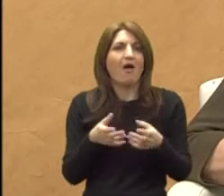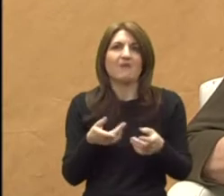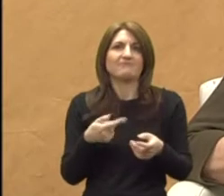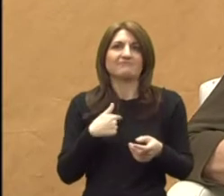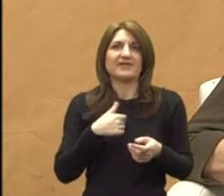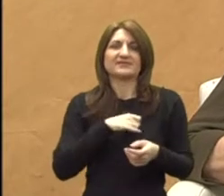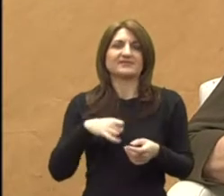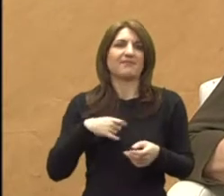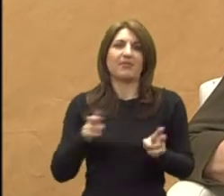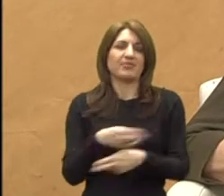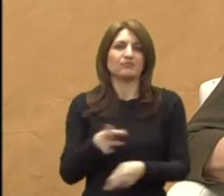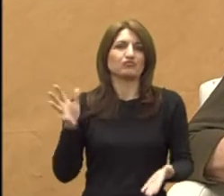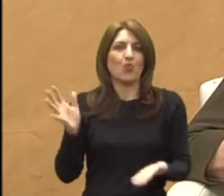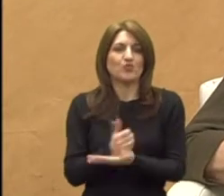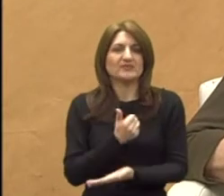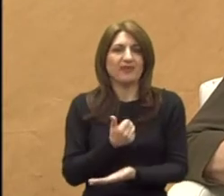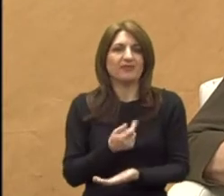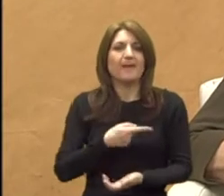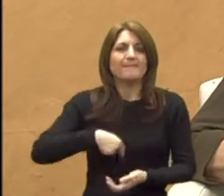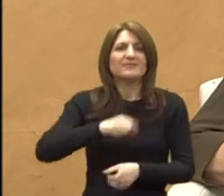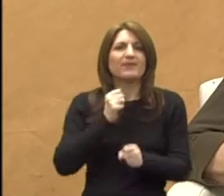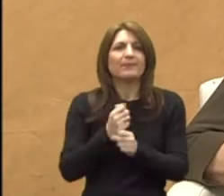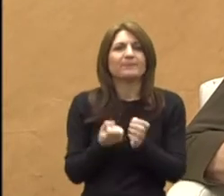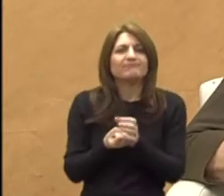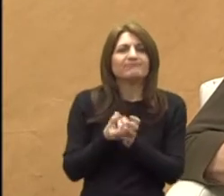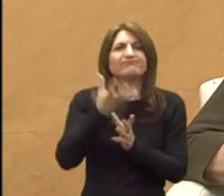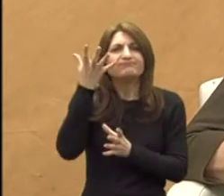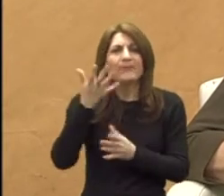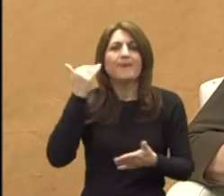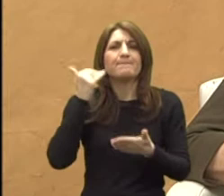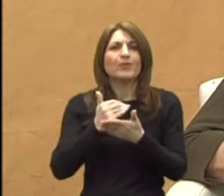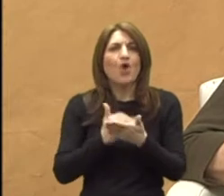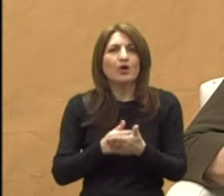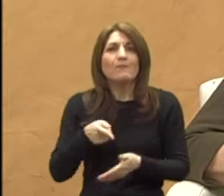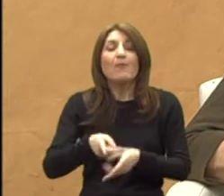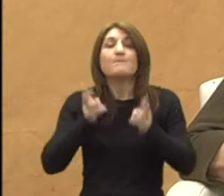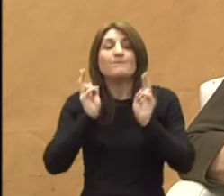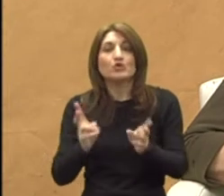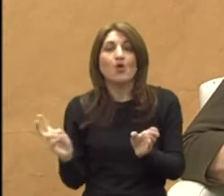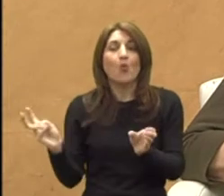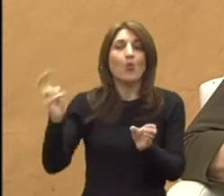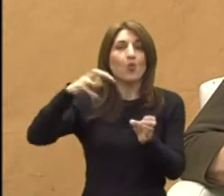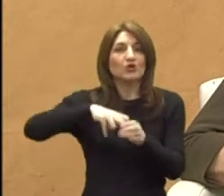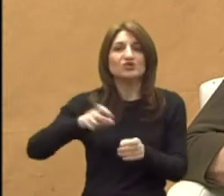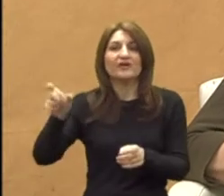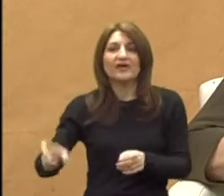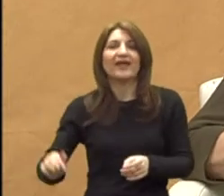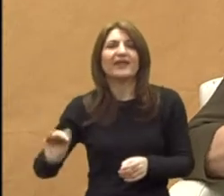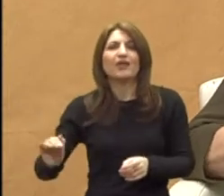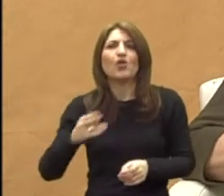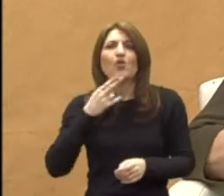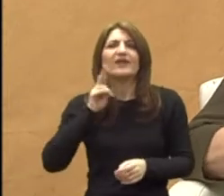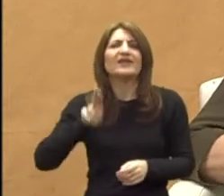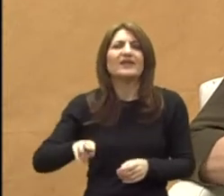uspjeli. Stvarali smo i kreirali program u koji ćemo moći uključiti djecu sa određenim